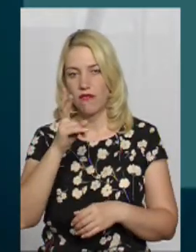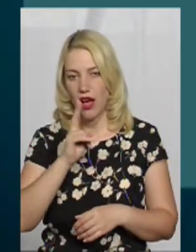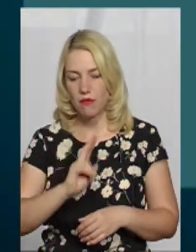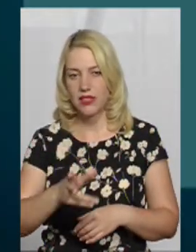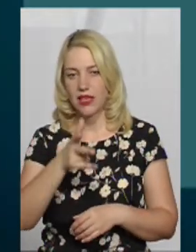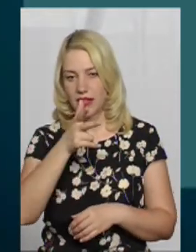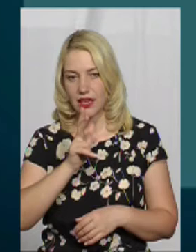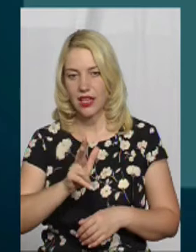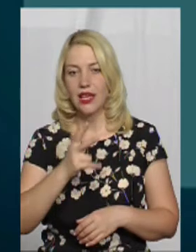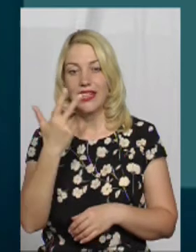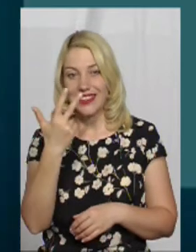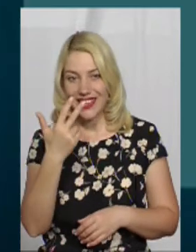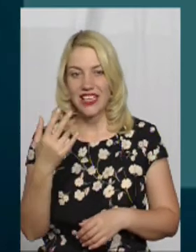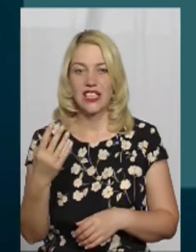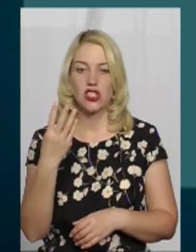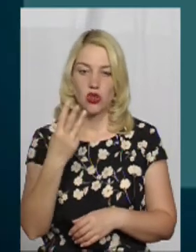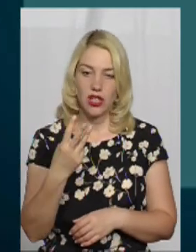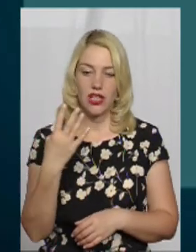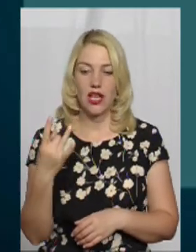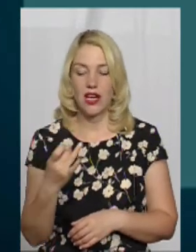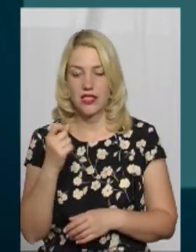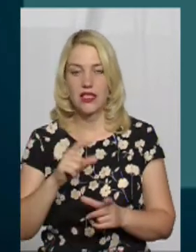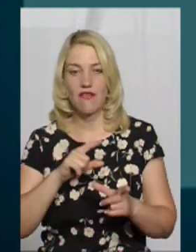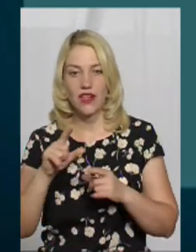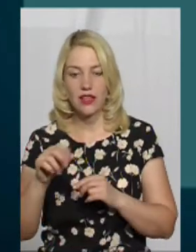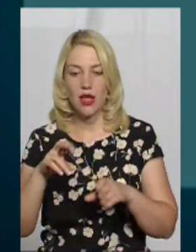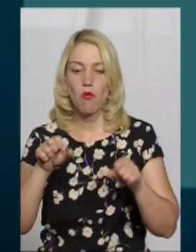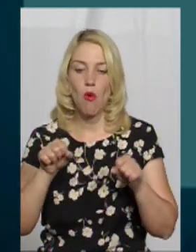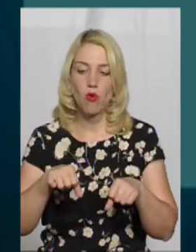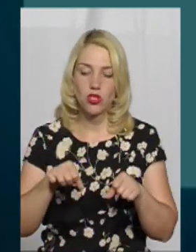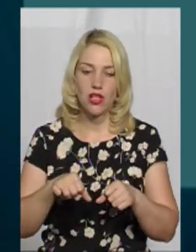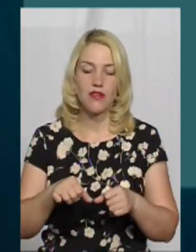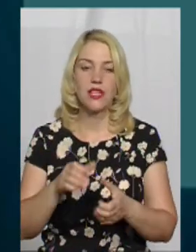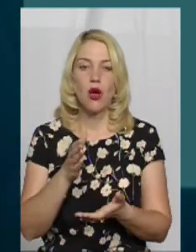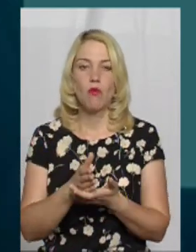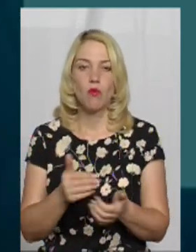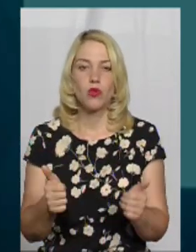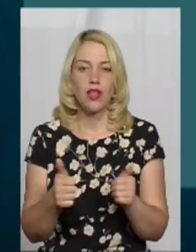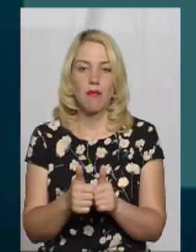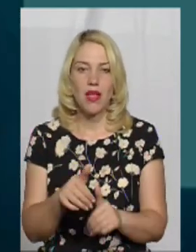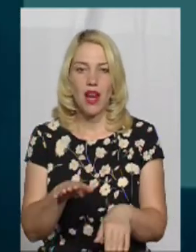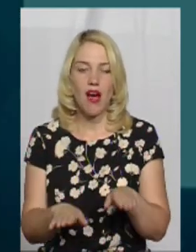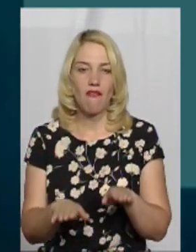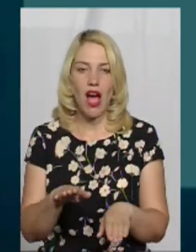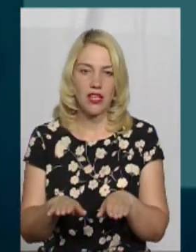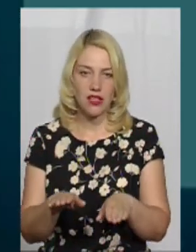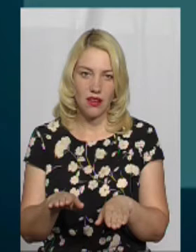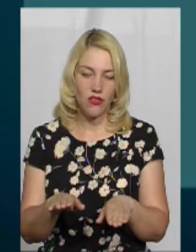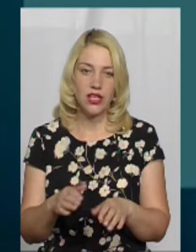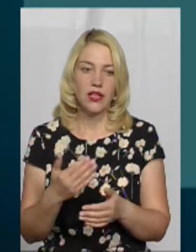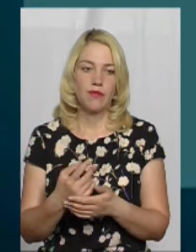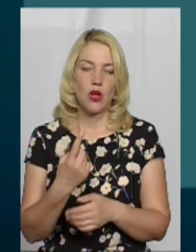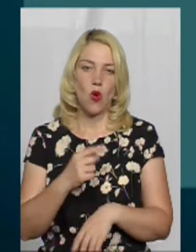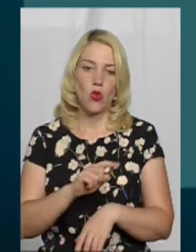три, чотири рази виїхати, по можливості побути біля вагів на дорозі, як мінімум, годинки дві, три,